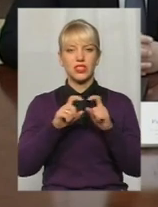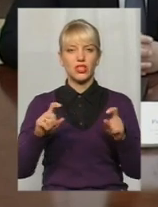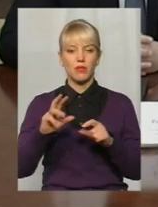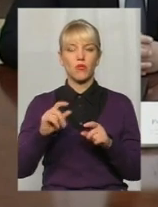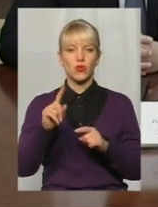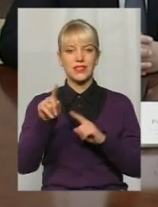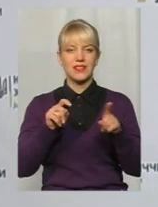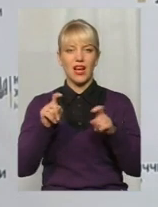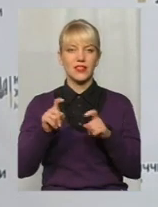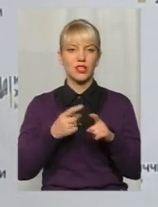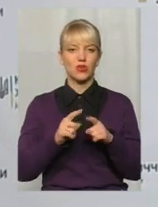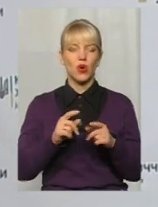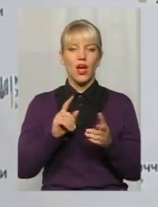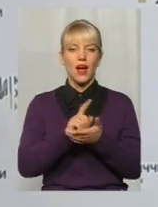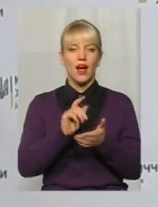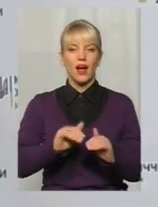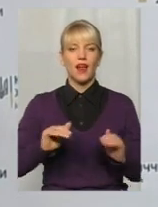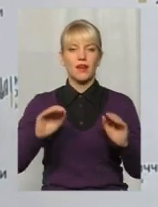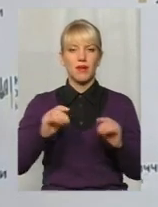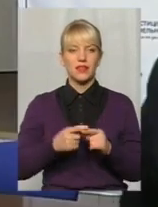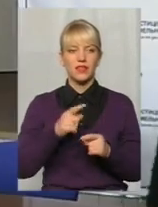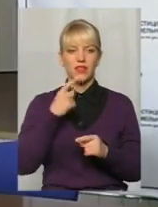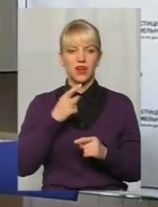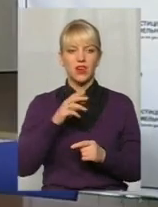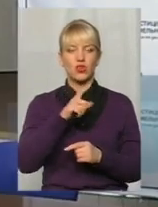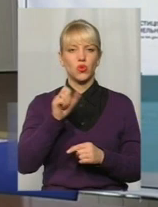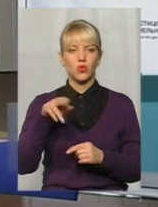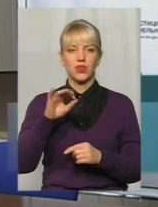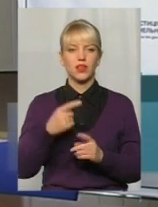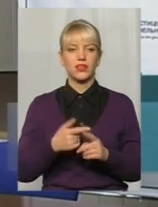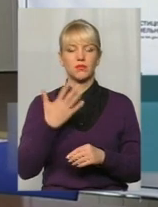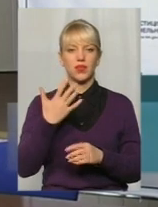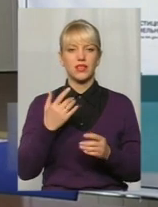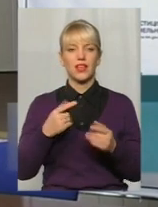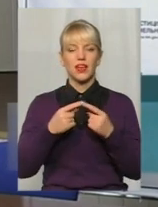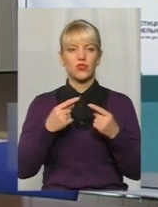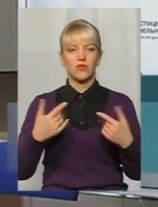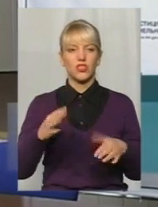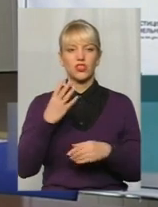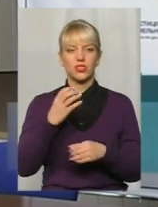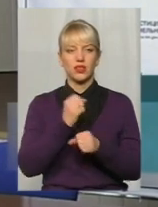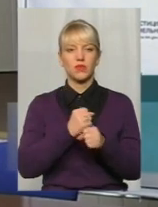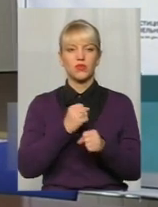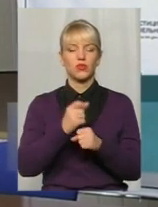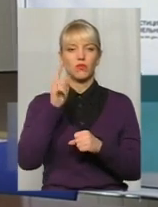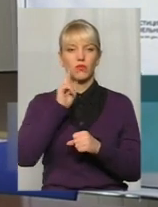аліментів, каже начальник обласного управління юстиції Віктор Худняк. З п'яти основних інструментів чотири вже працюючих. Поки що